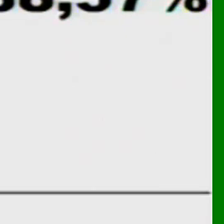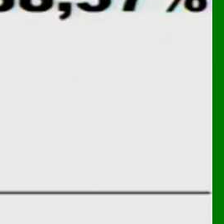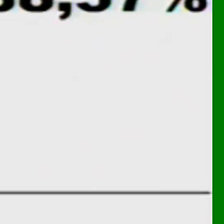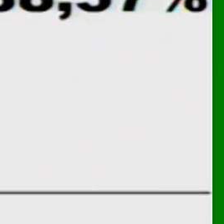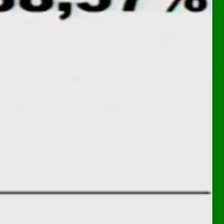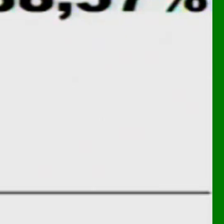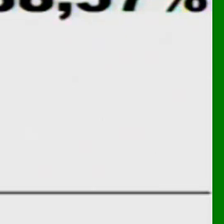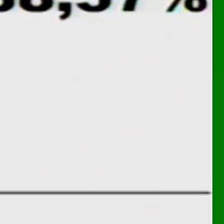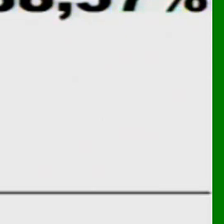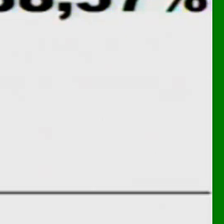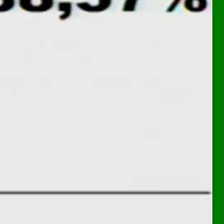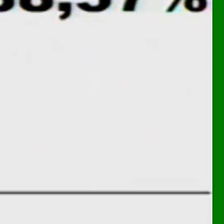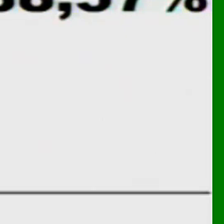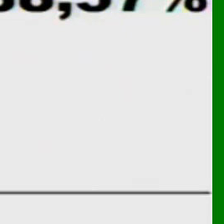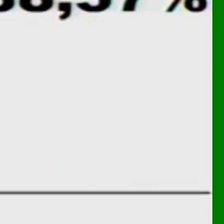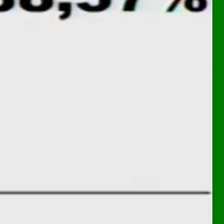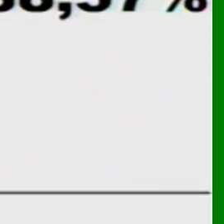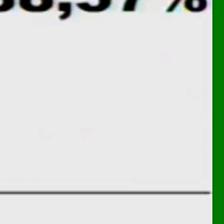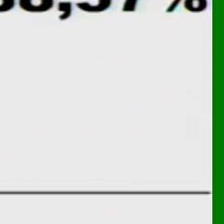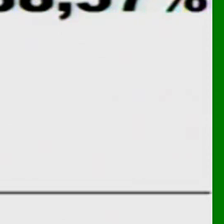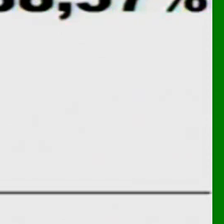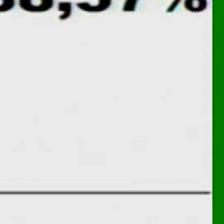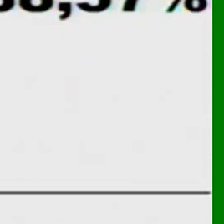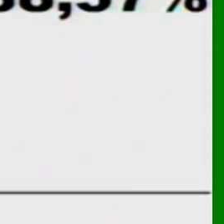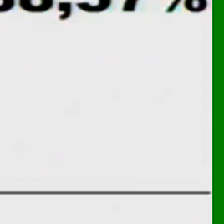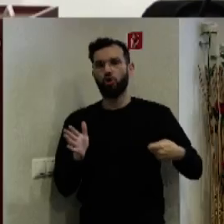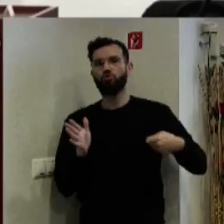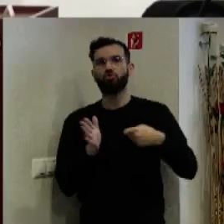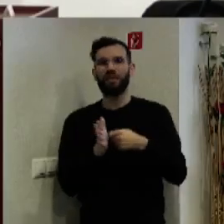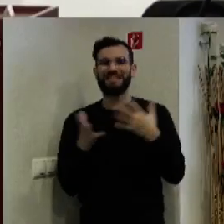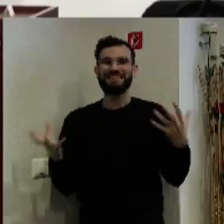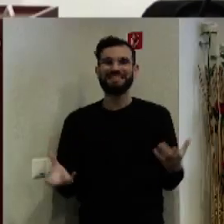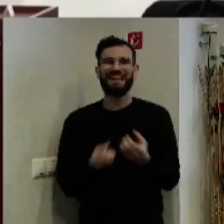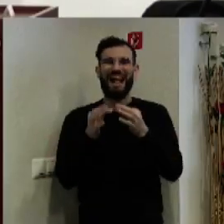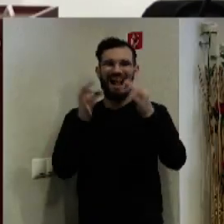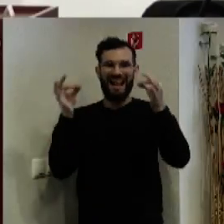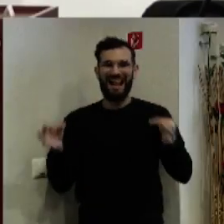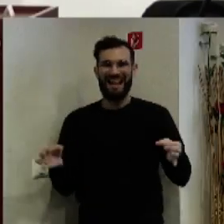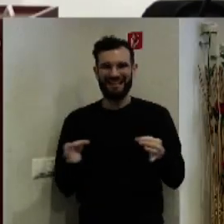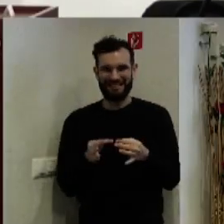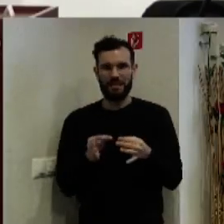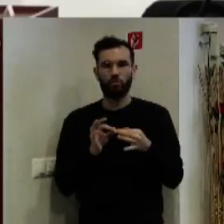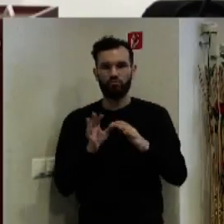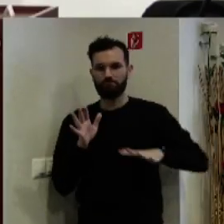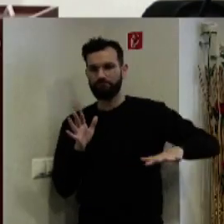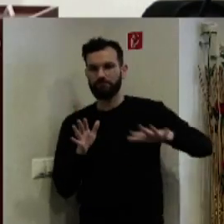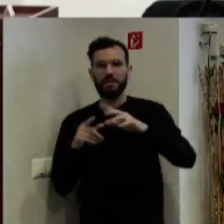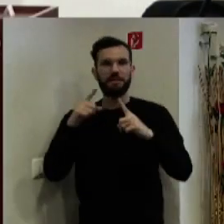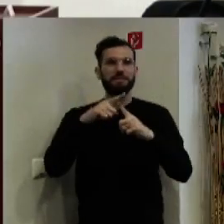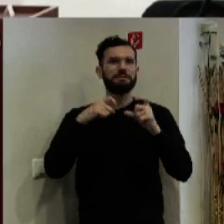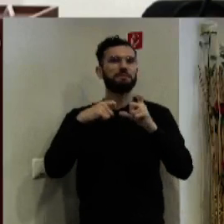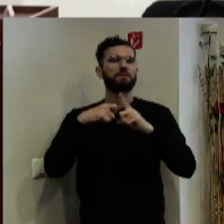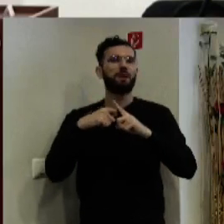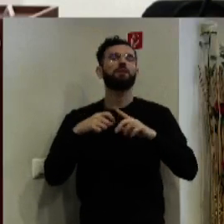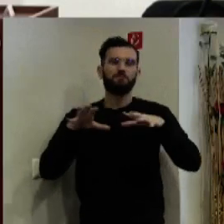schváleniu dodatkov zraďovačením listinám organizácií zraďovačenskej posobnosti TSK sme